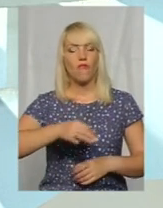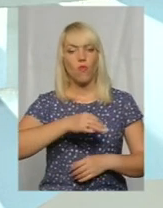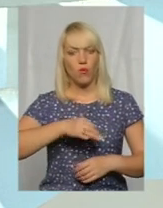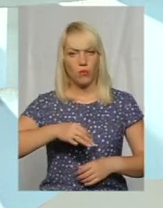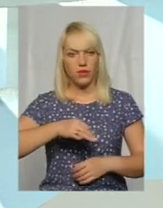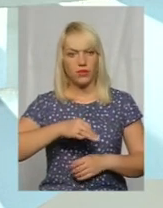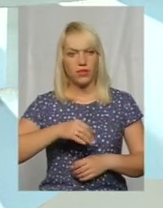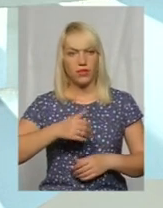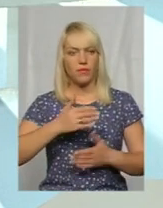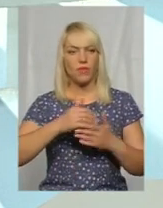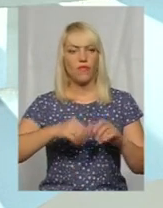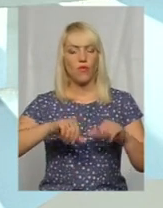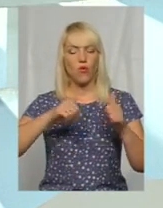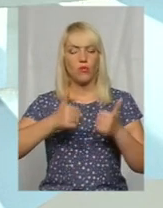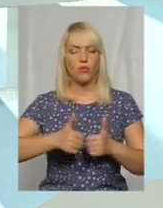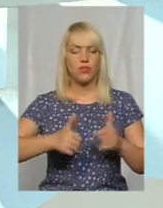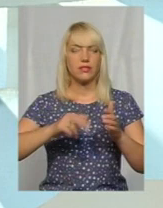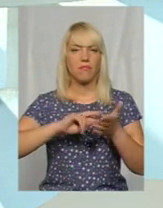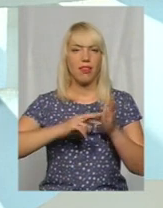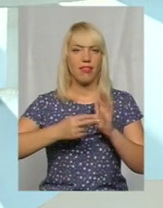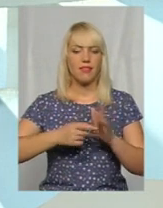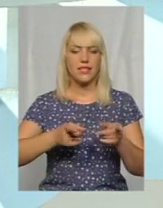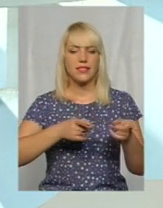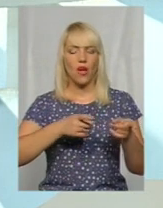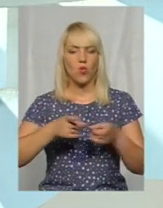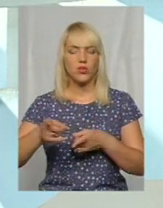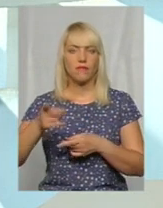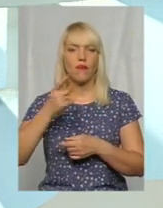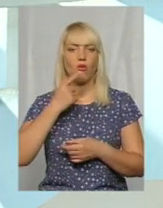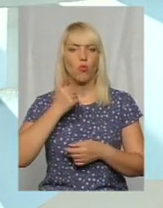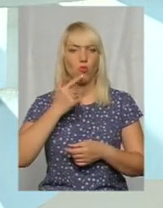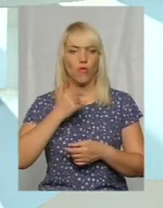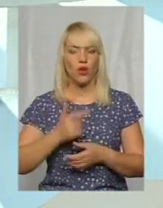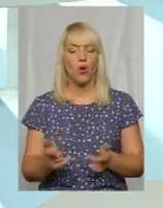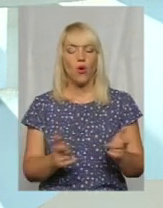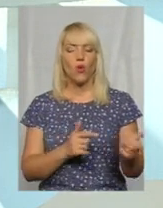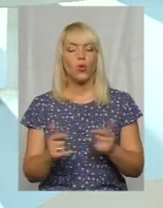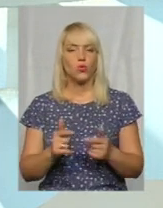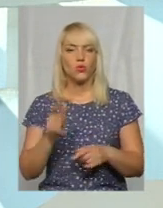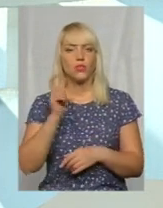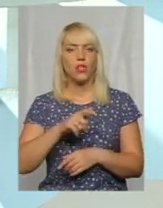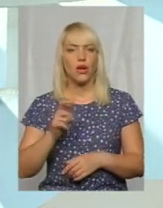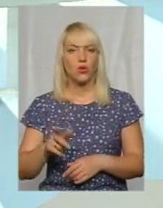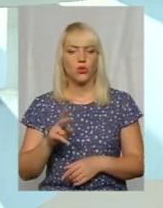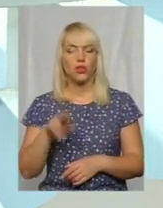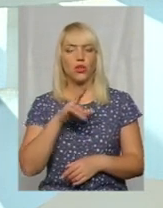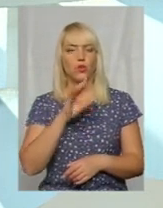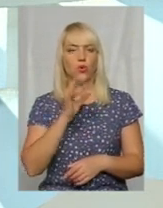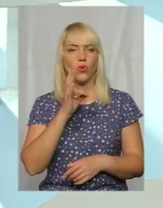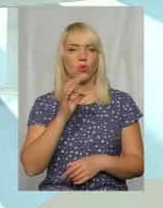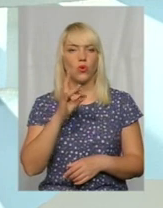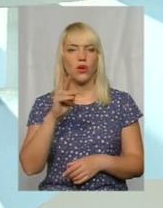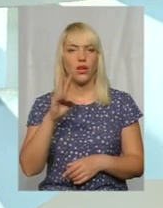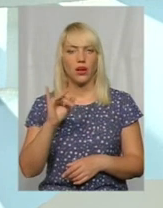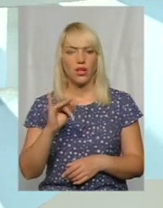казала, формується план заготівлі крові, готуються люди, які донорами стають.